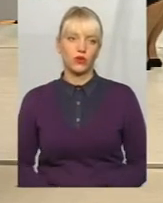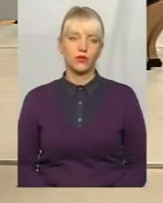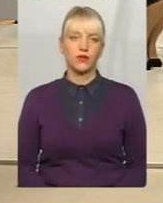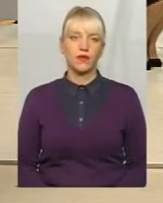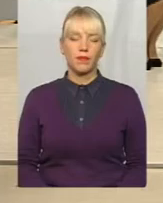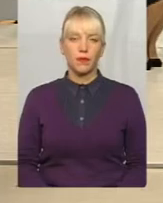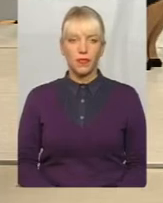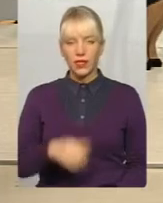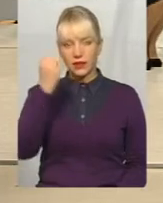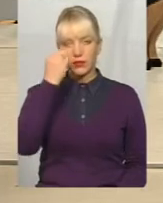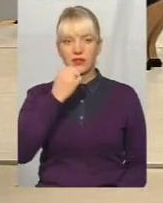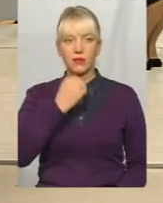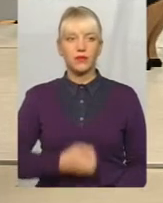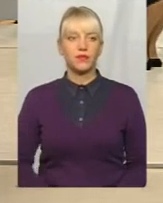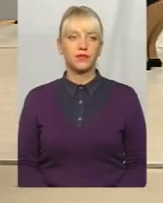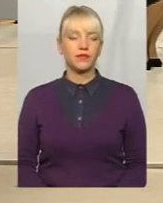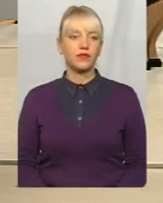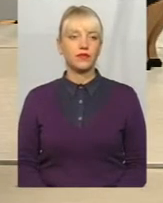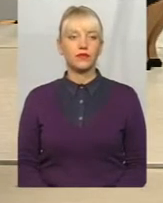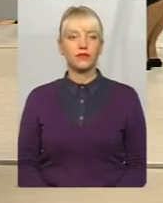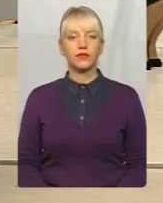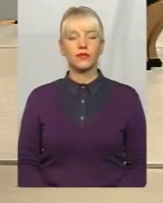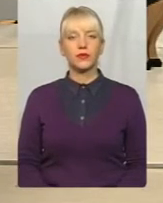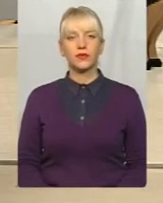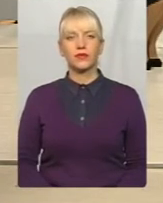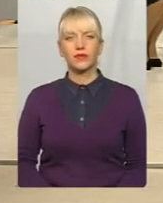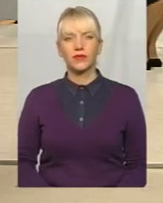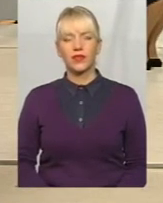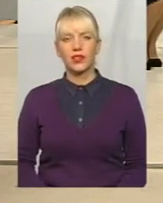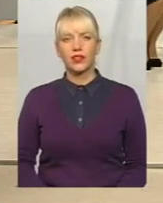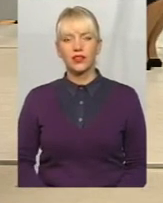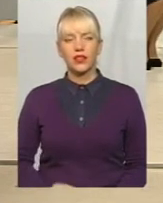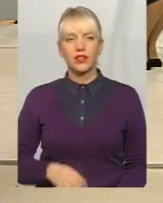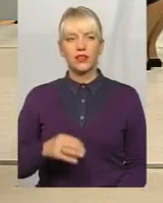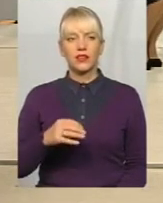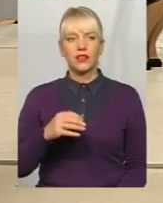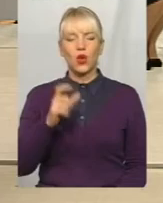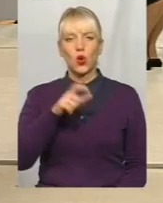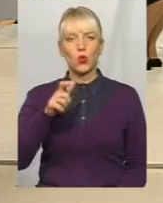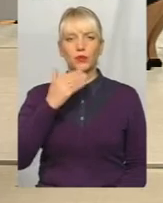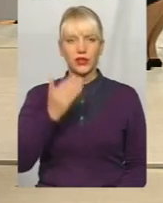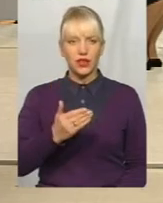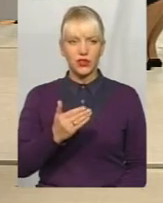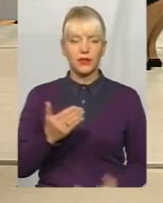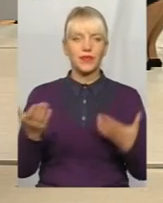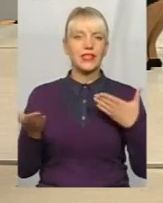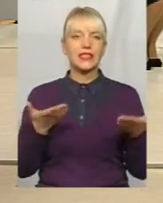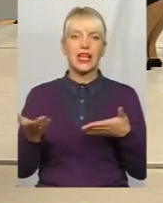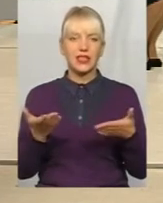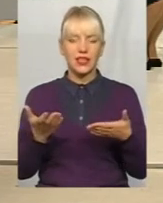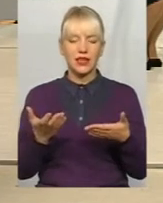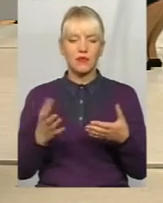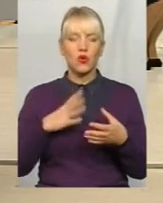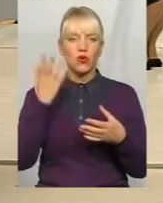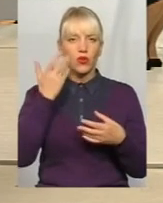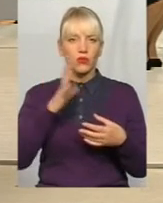Підсінні реформа. Хочемо. Дякую вам. Скажіть, люди питають, коли прийняті